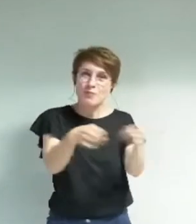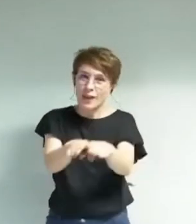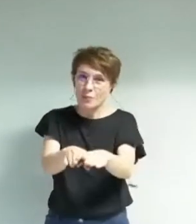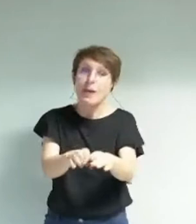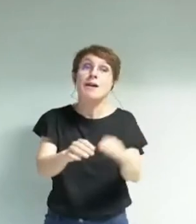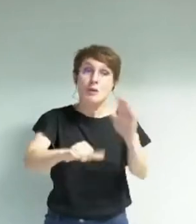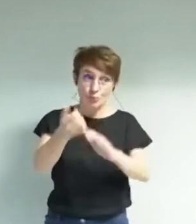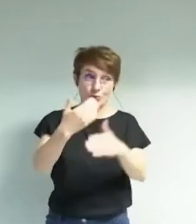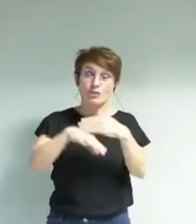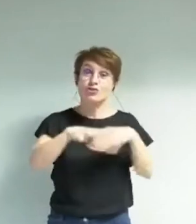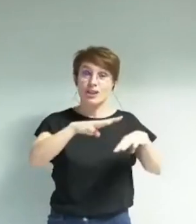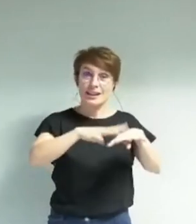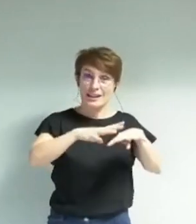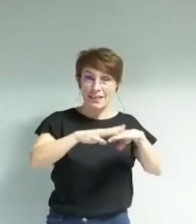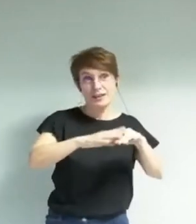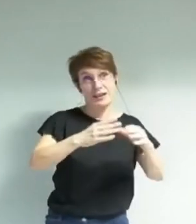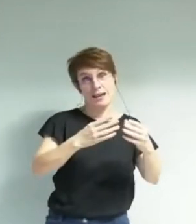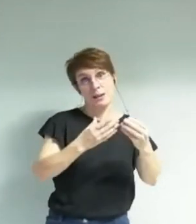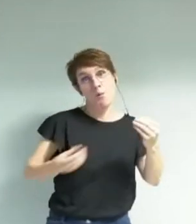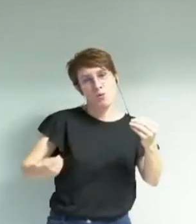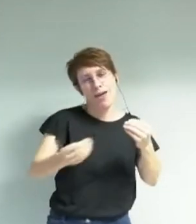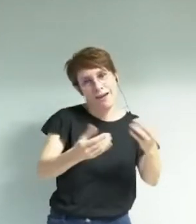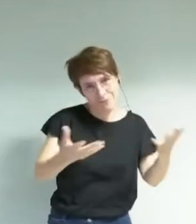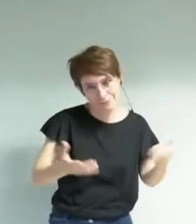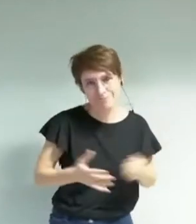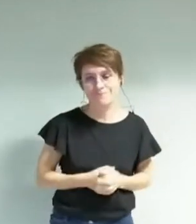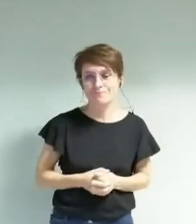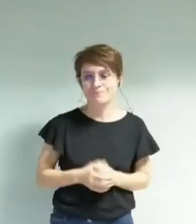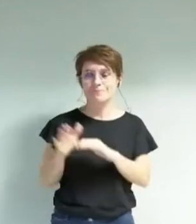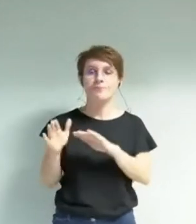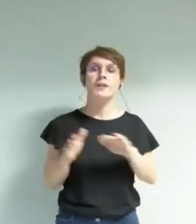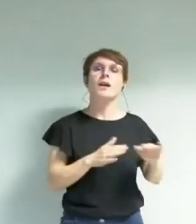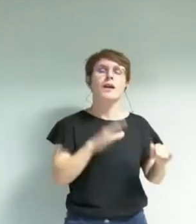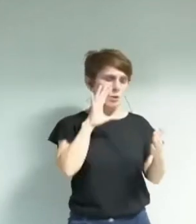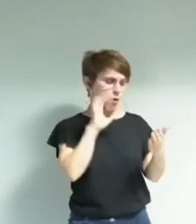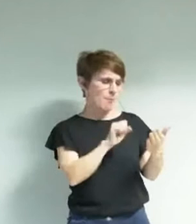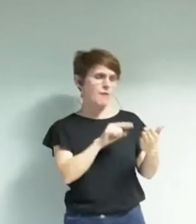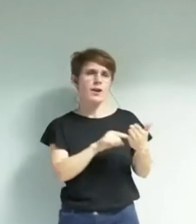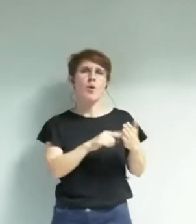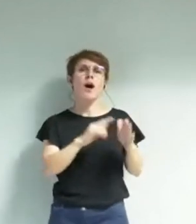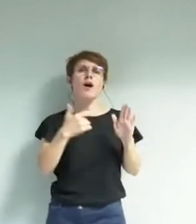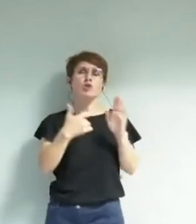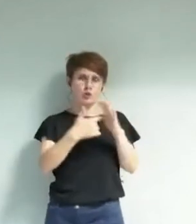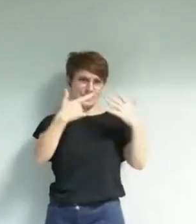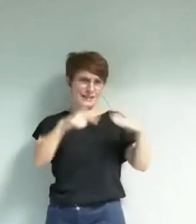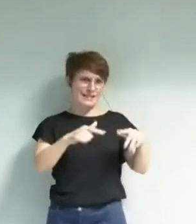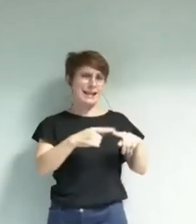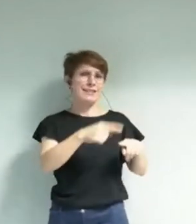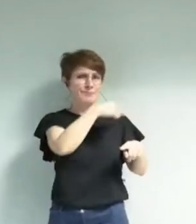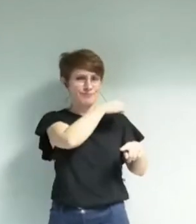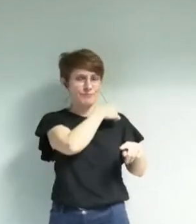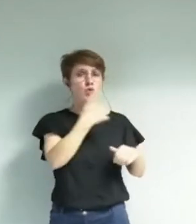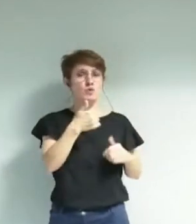quartiers populaires. Je vois dans un des tableaux que pour les bibliothèques en 2017, les dépenses de